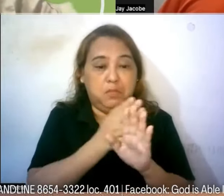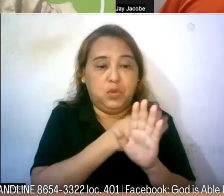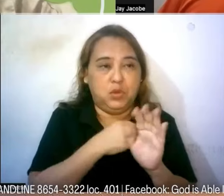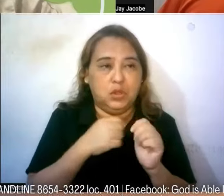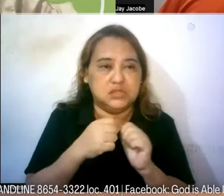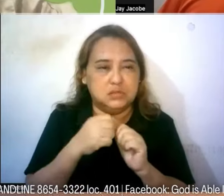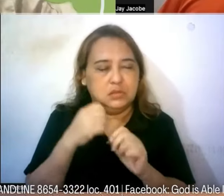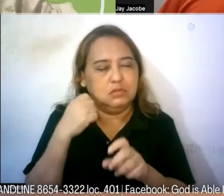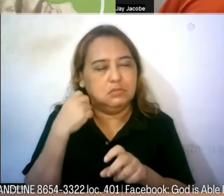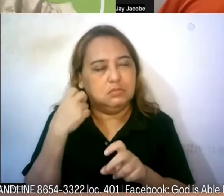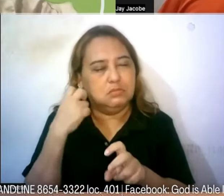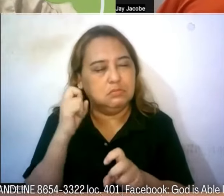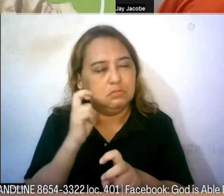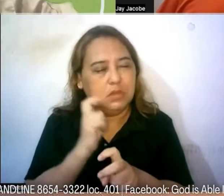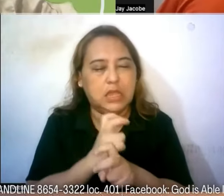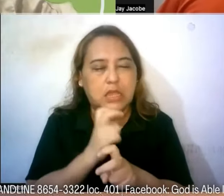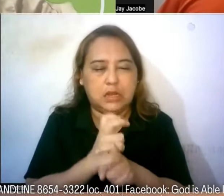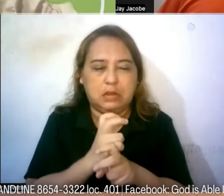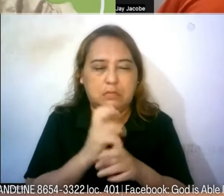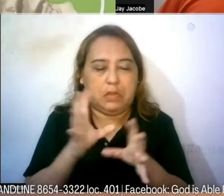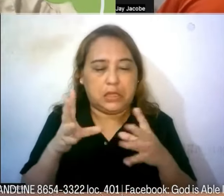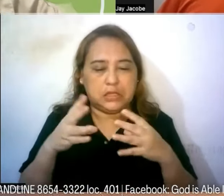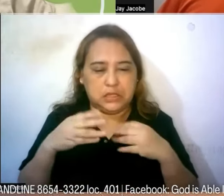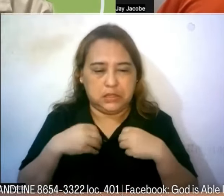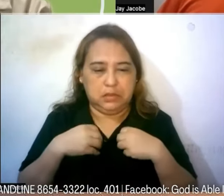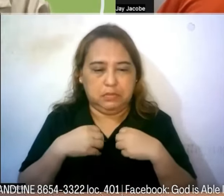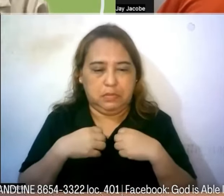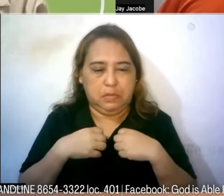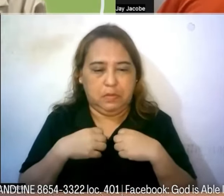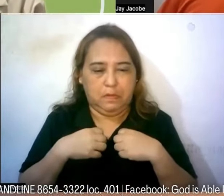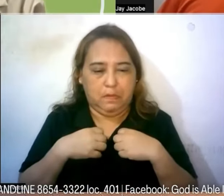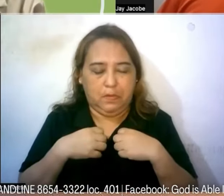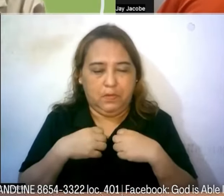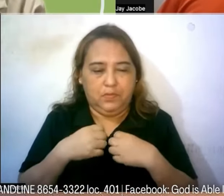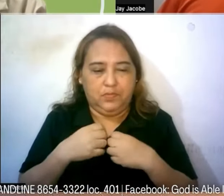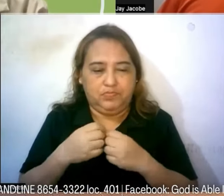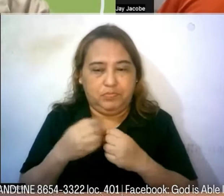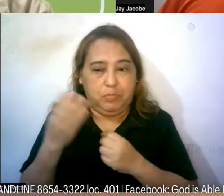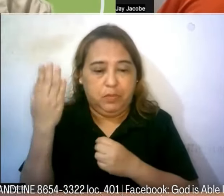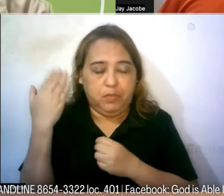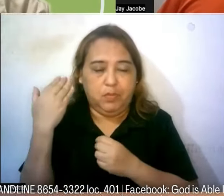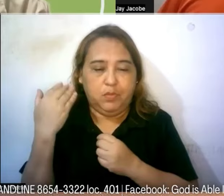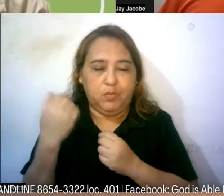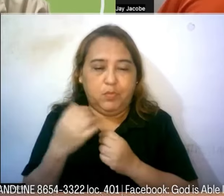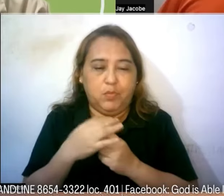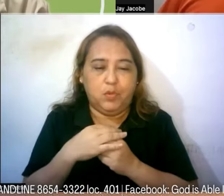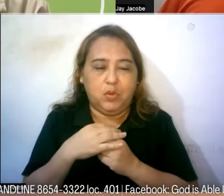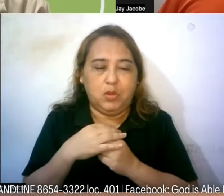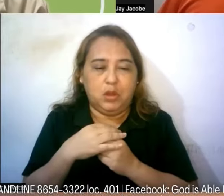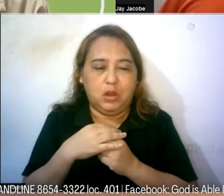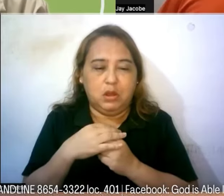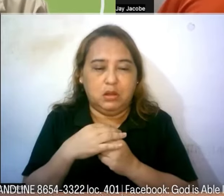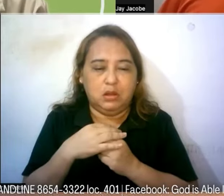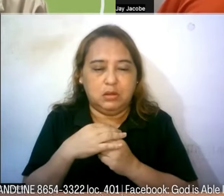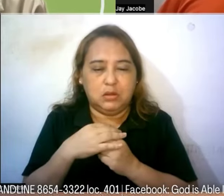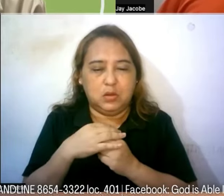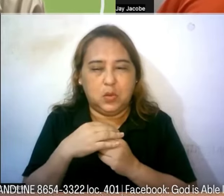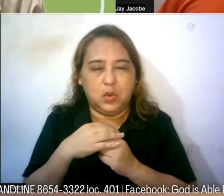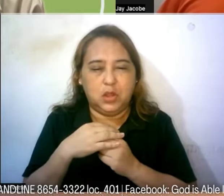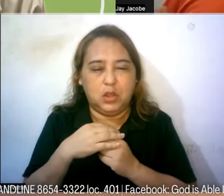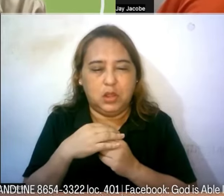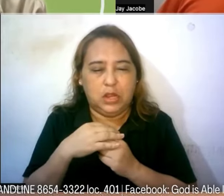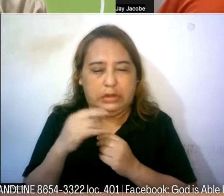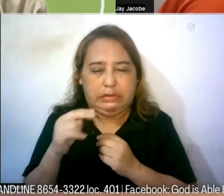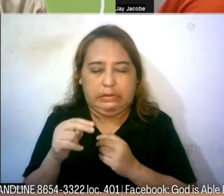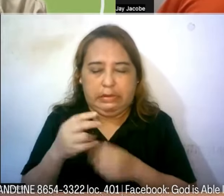tangkapin dahil hindi pa naman po kami capable na mag-provide ko yung mga pangangailangan nila through